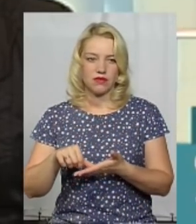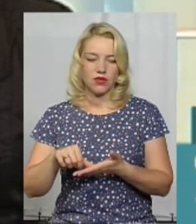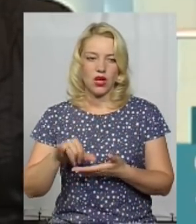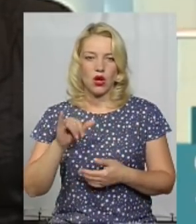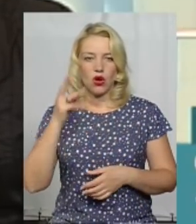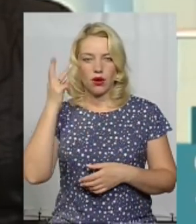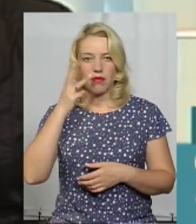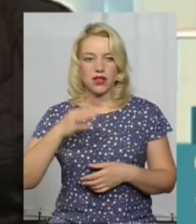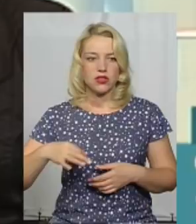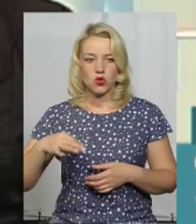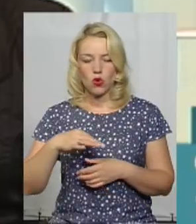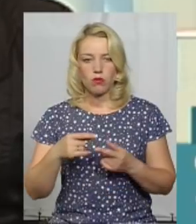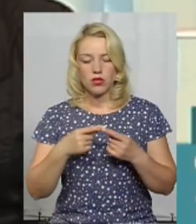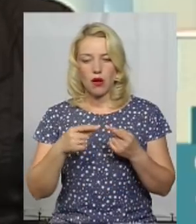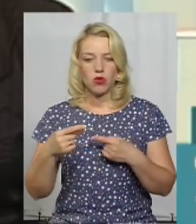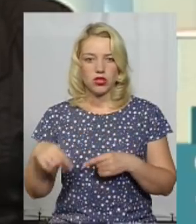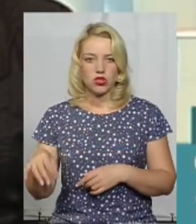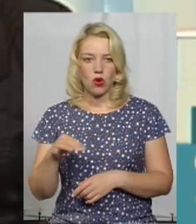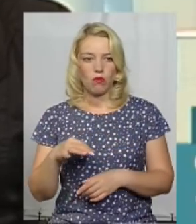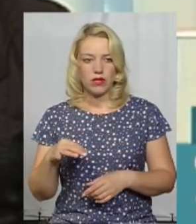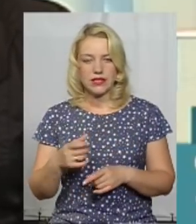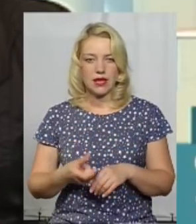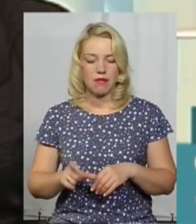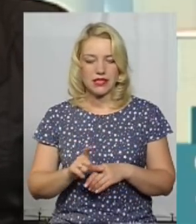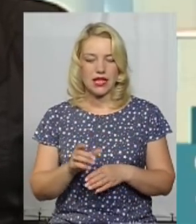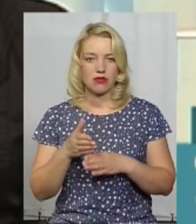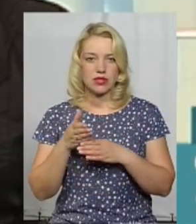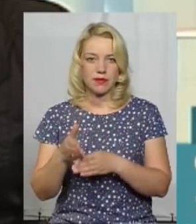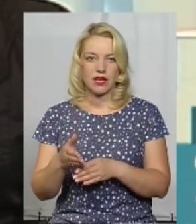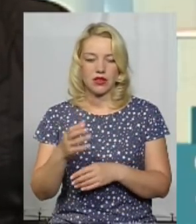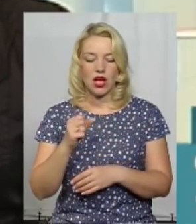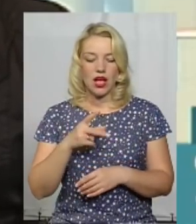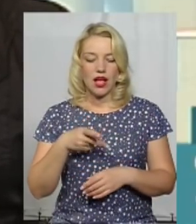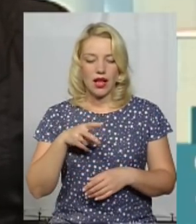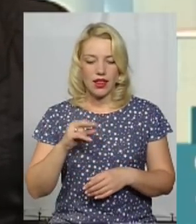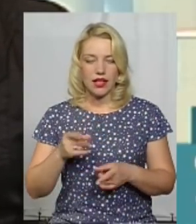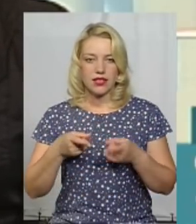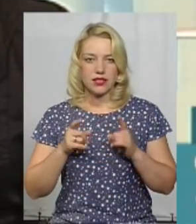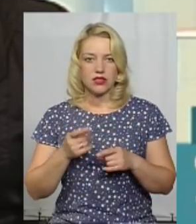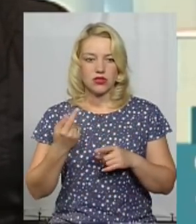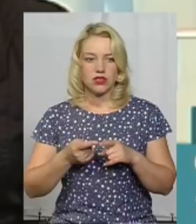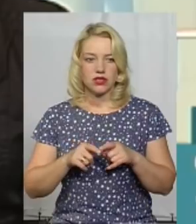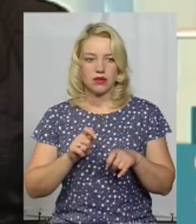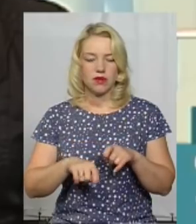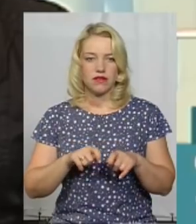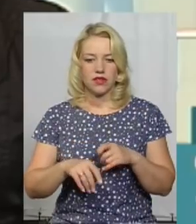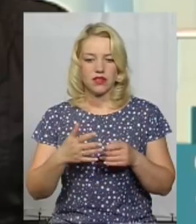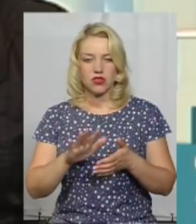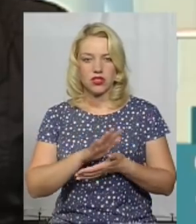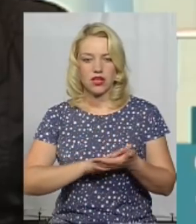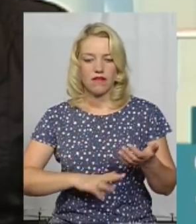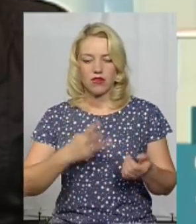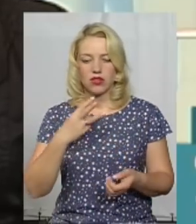у Хмельницьку область або в інші області максимально сприяти. Але дійсно ці перевірки, вони тривають вже майже три роки,